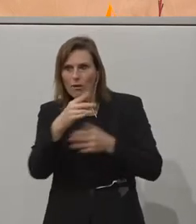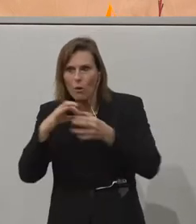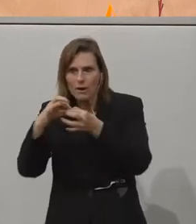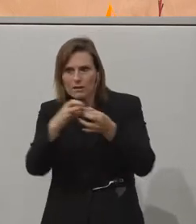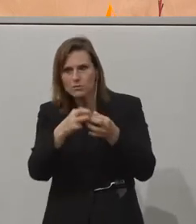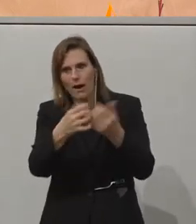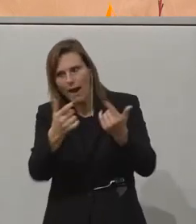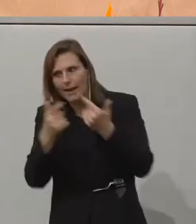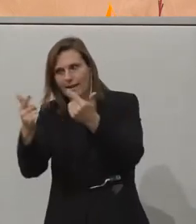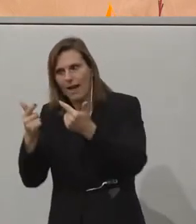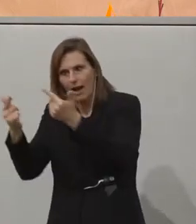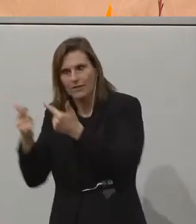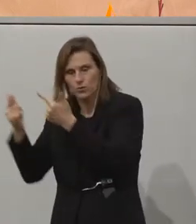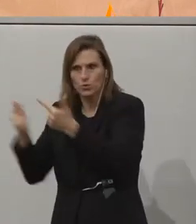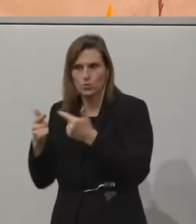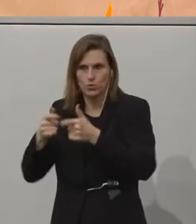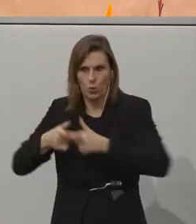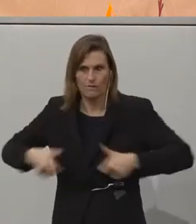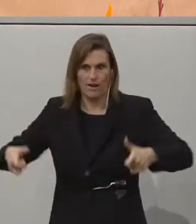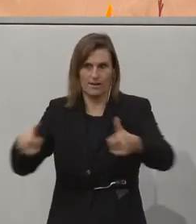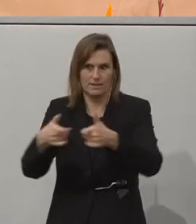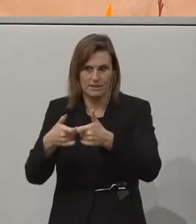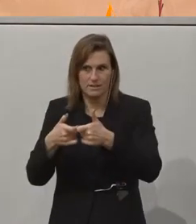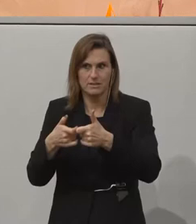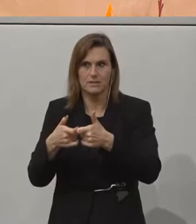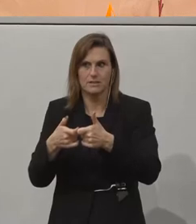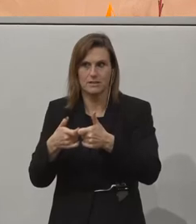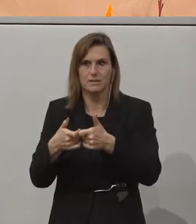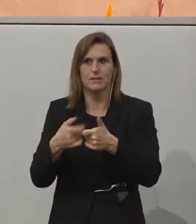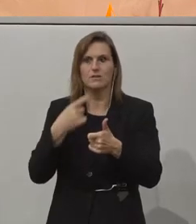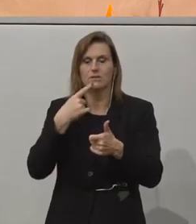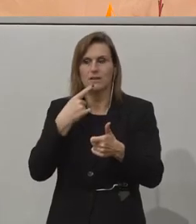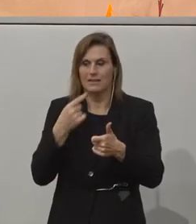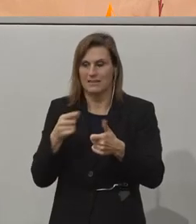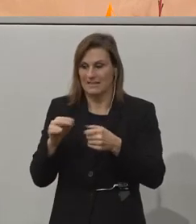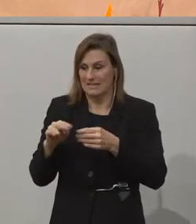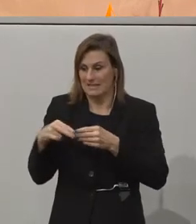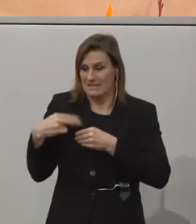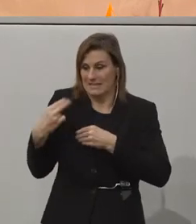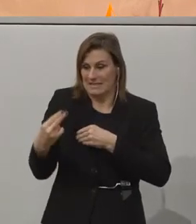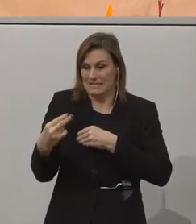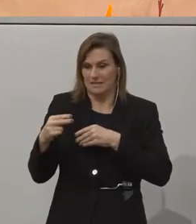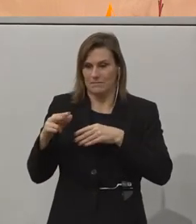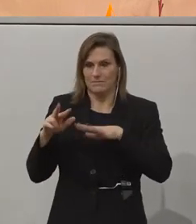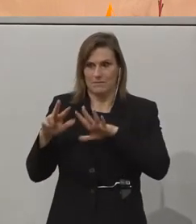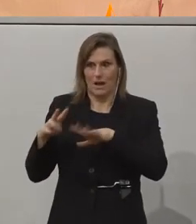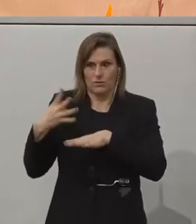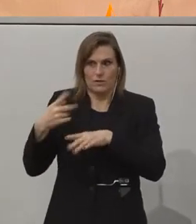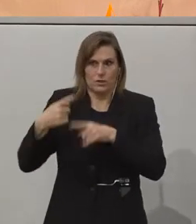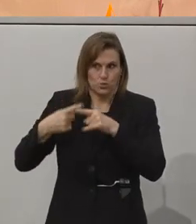und werden, wie gesagt, in Kürze, in 48 Stunden,